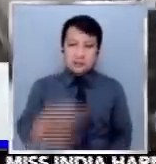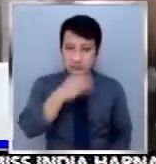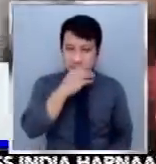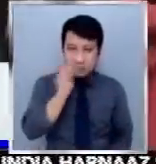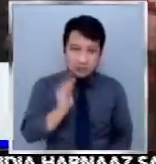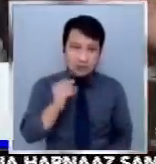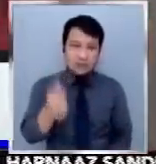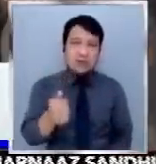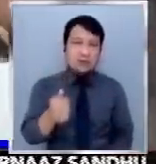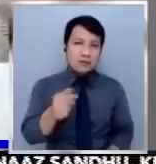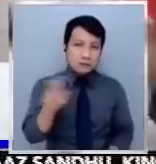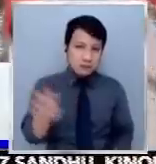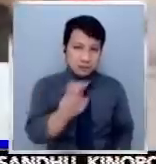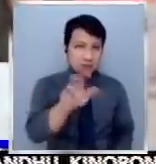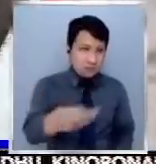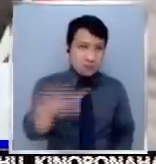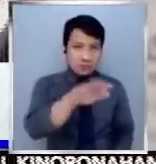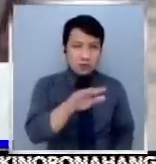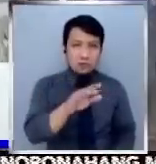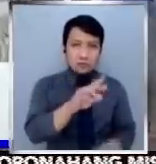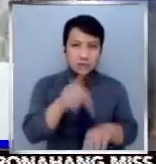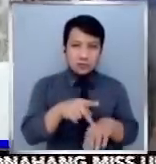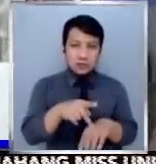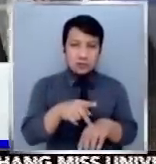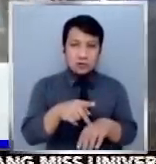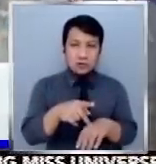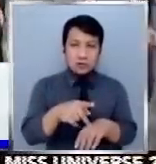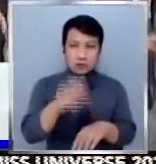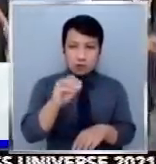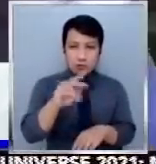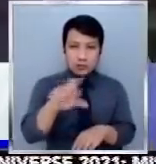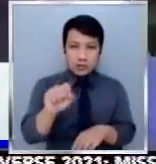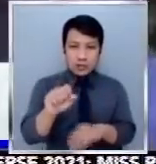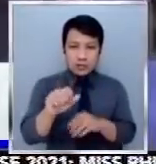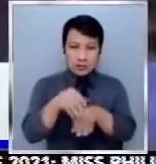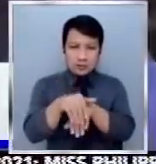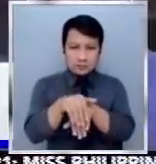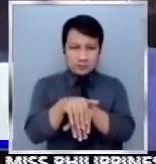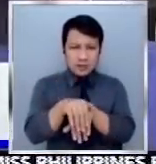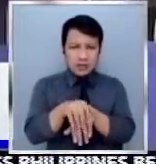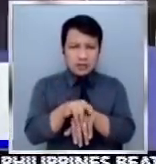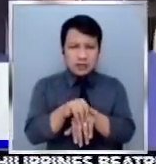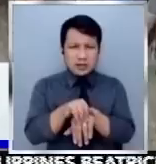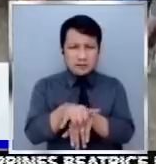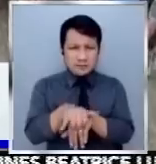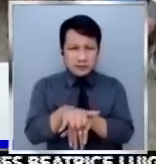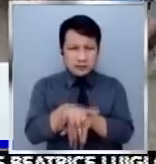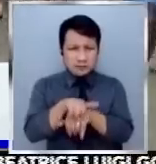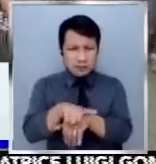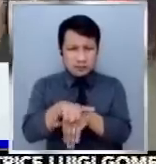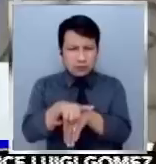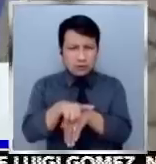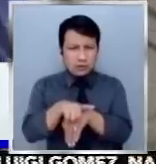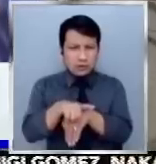inikot din ni Pacquiao ang ilang bayan sa Oriental Mindoro. Sa bungabong, nakipagpulong siya kay Mayor Elgin Malaluan at nagsalita sa